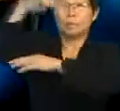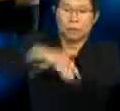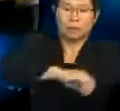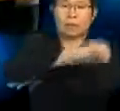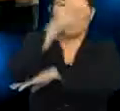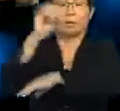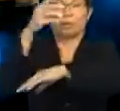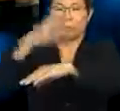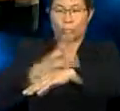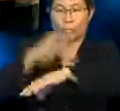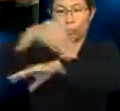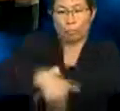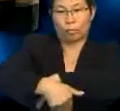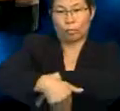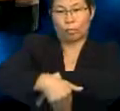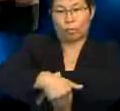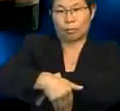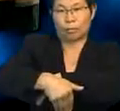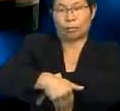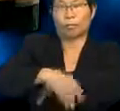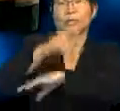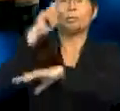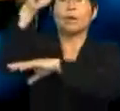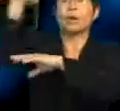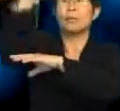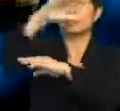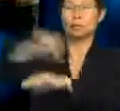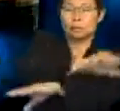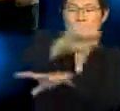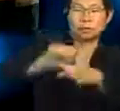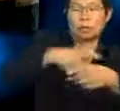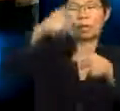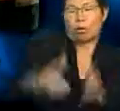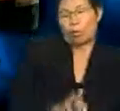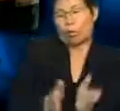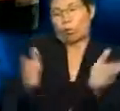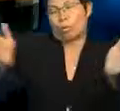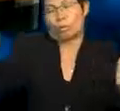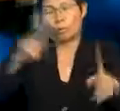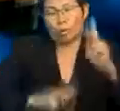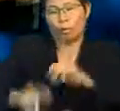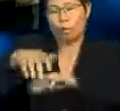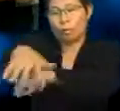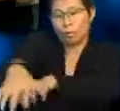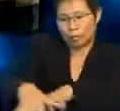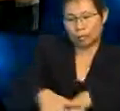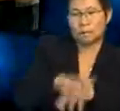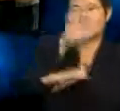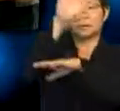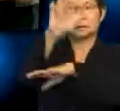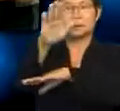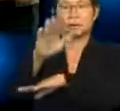Waktu malam giliran bulan Sawah padi luas terbentang Orang membajak di siang hari